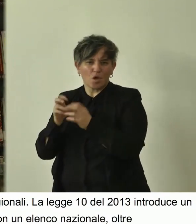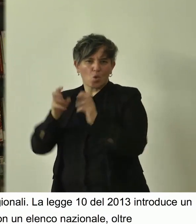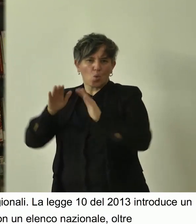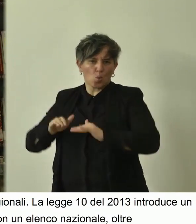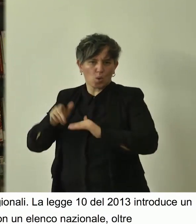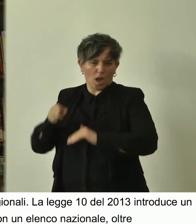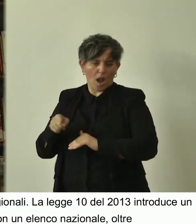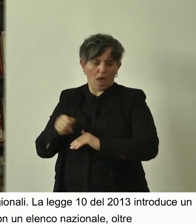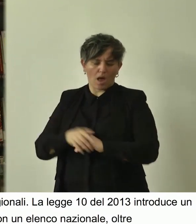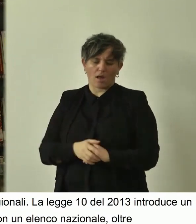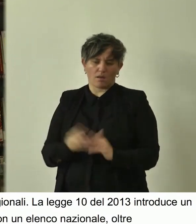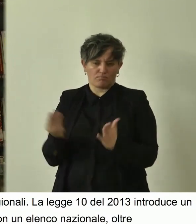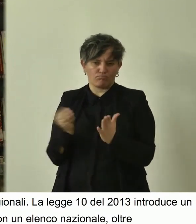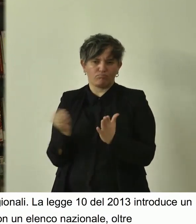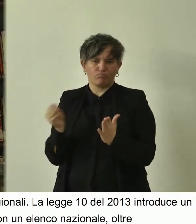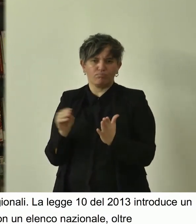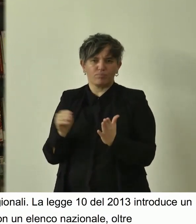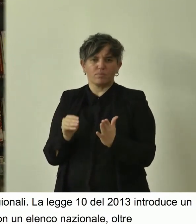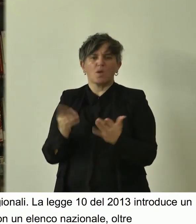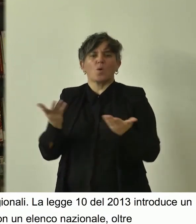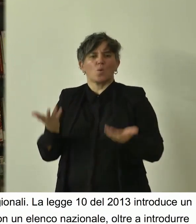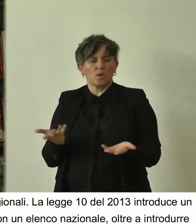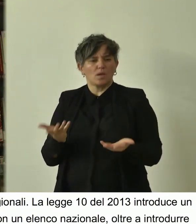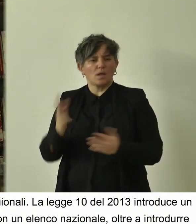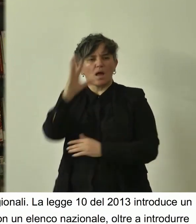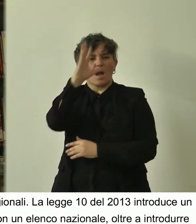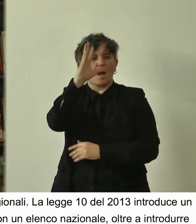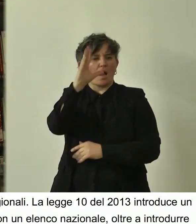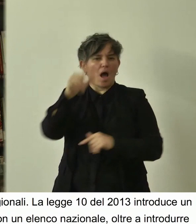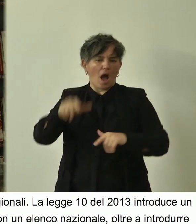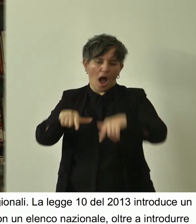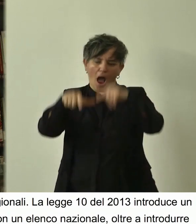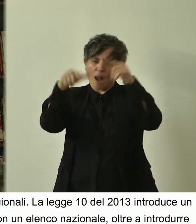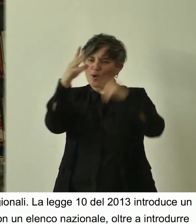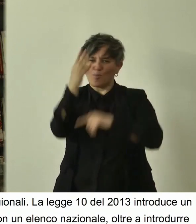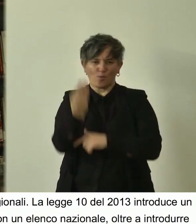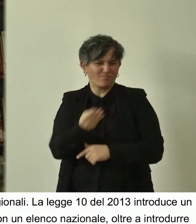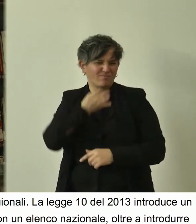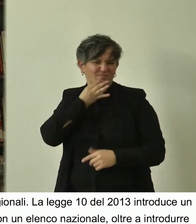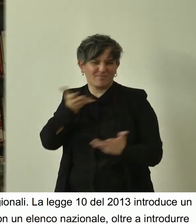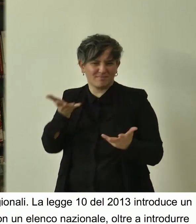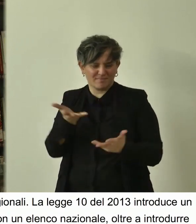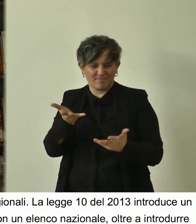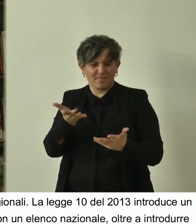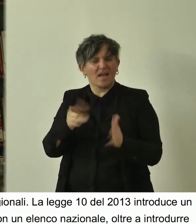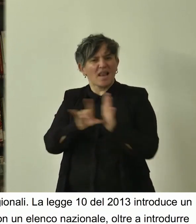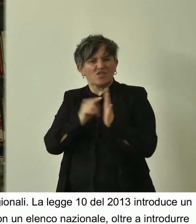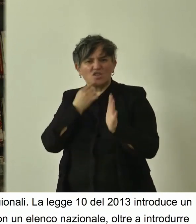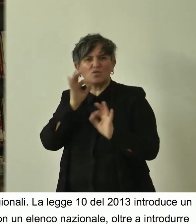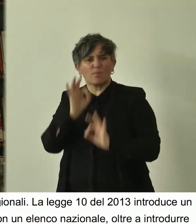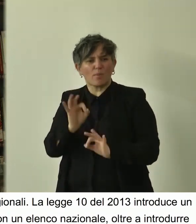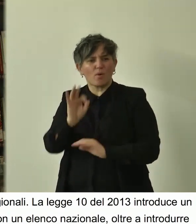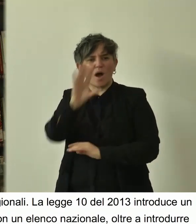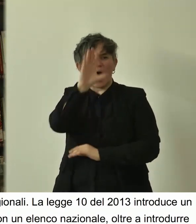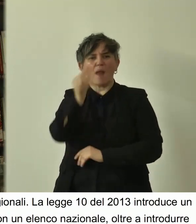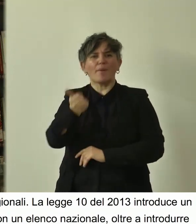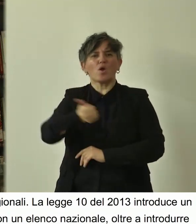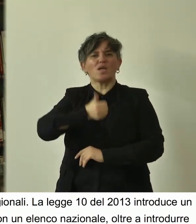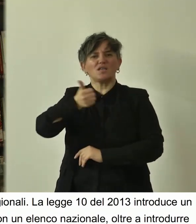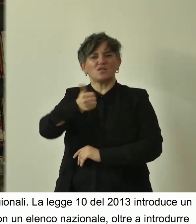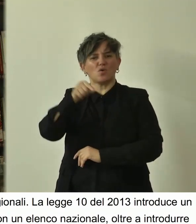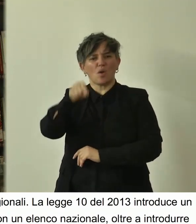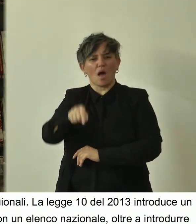Cos'è quindi un albero monumentale? Lo definisce la legge come un albero isolato facente parte di